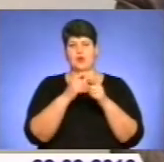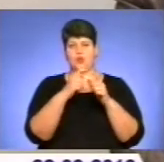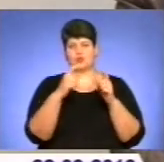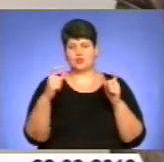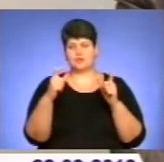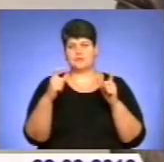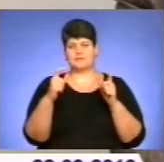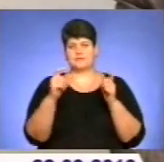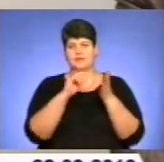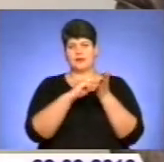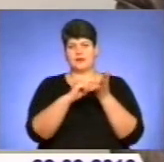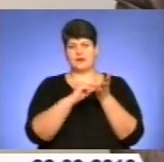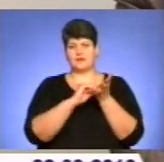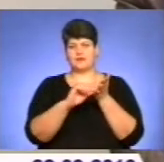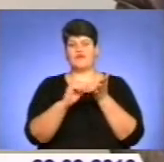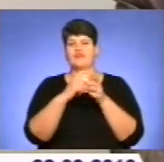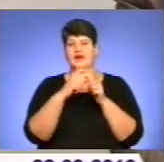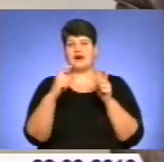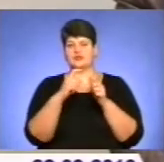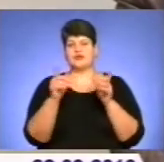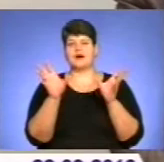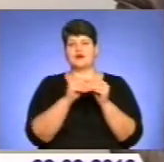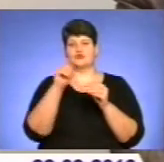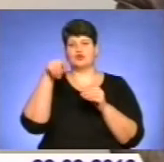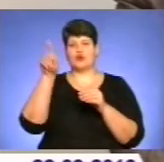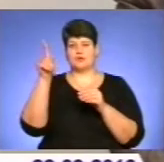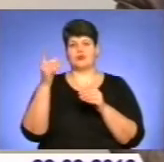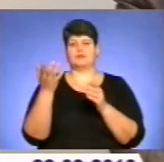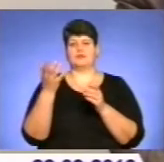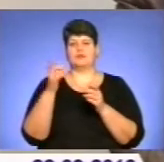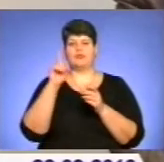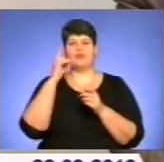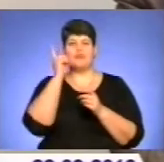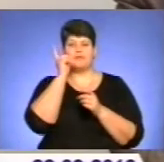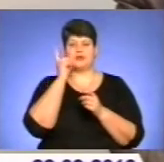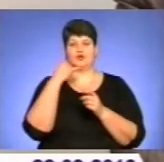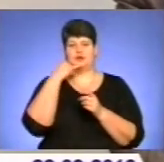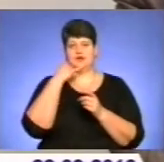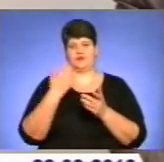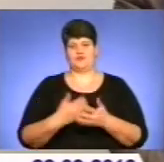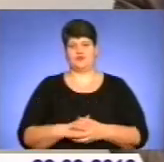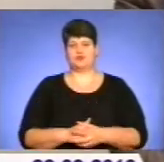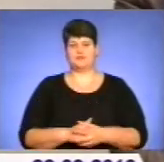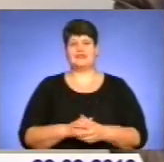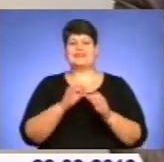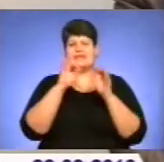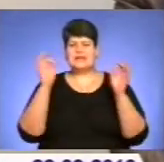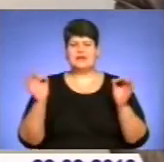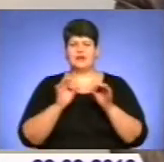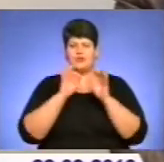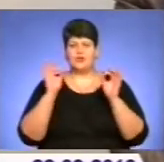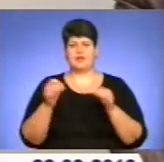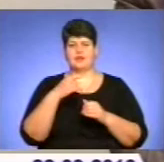тобто платіжної карточки, разом з номером мобільного телефону, до якої він прив'язаний за допомогою системи інтернет-банкінг. Ні в якому випадку